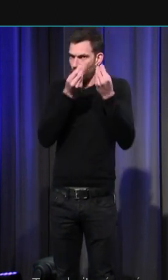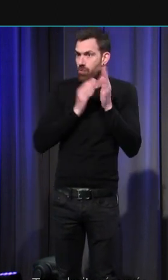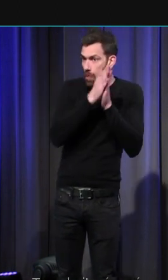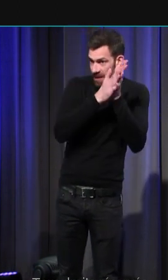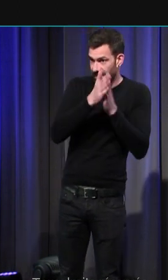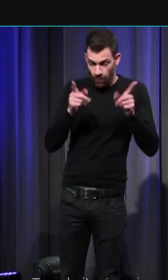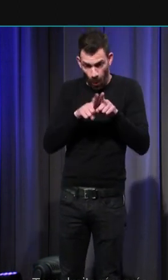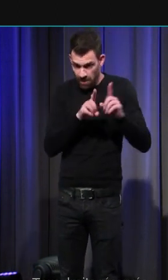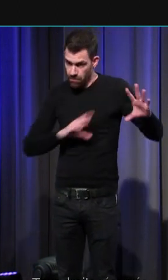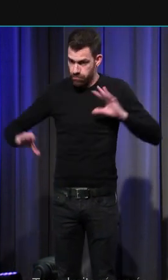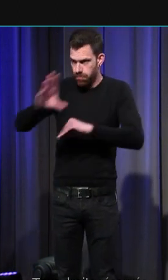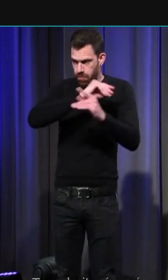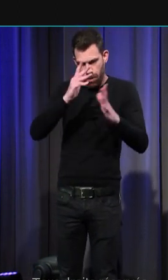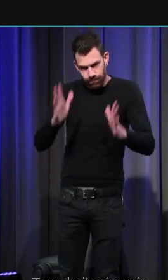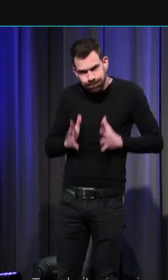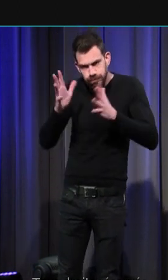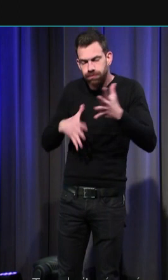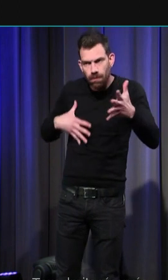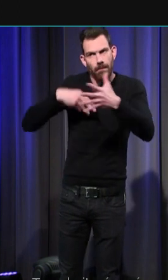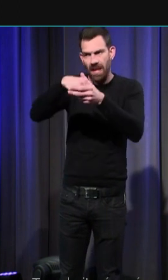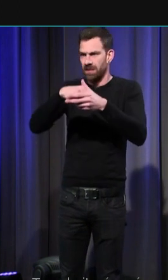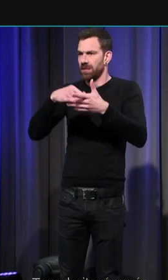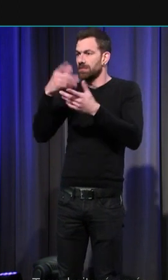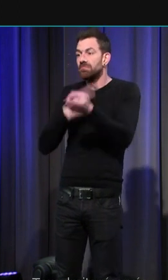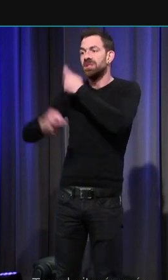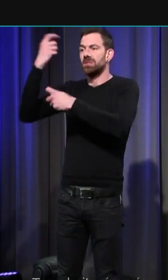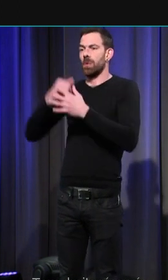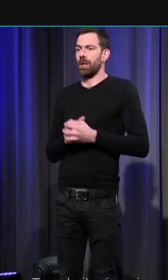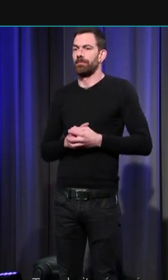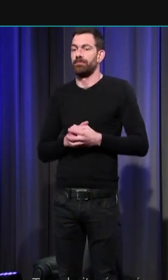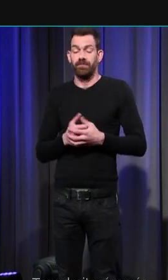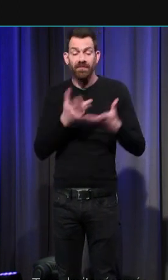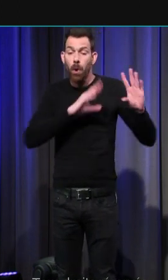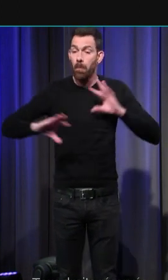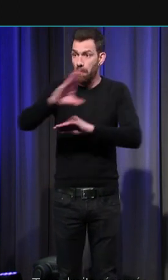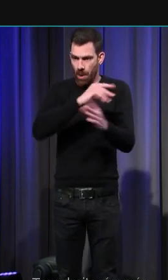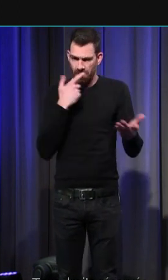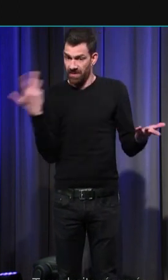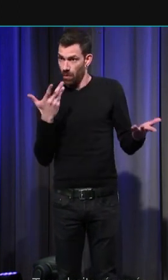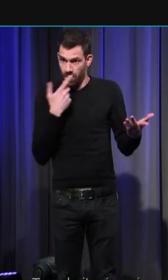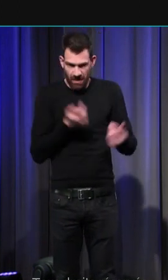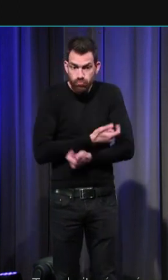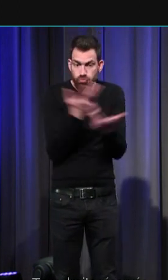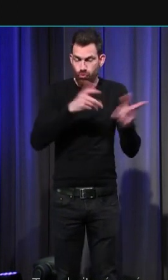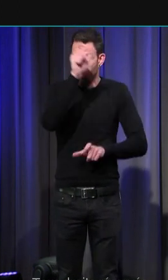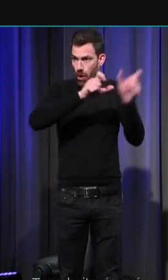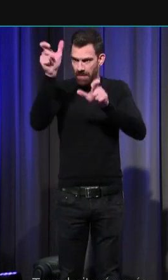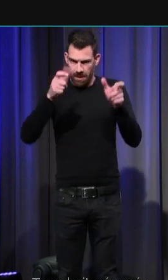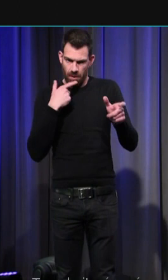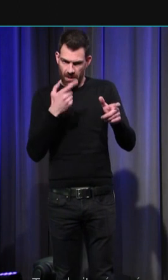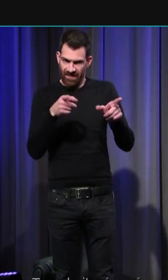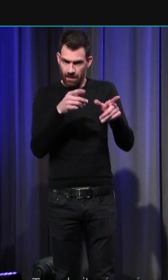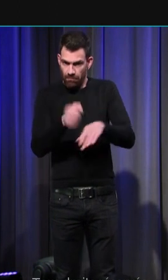dans l'histoire. Qu'est-ce qu'un peuple en acte sinon une somme disparate d'individus qui sont mûs par une même joie,